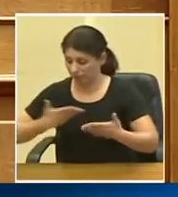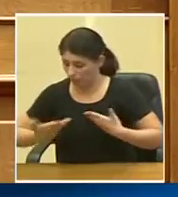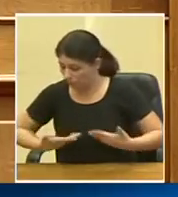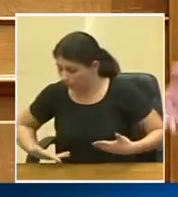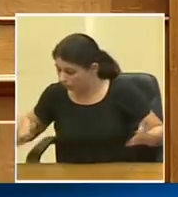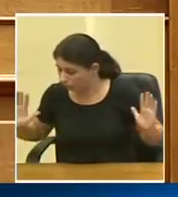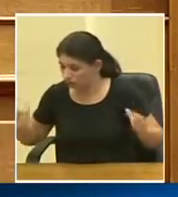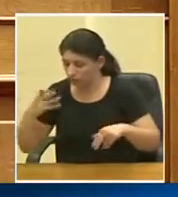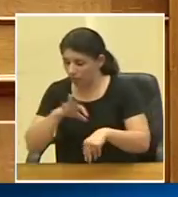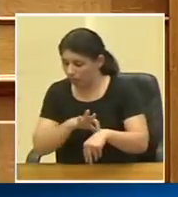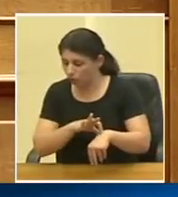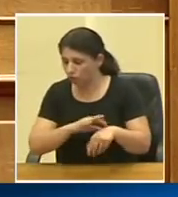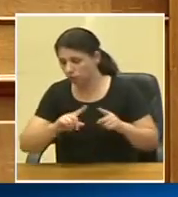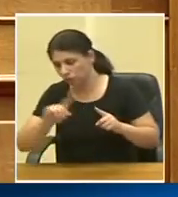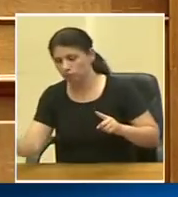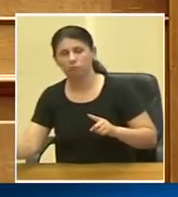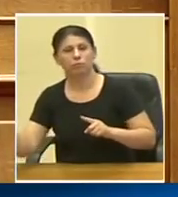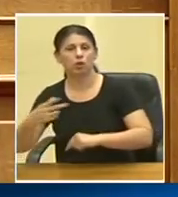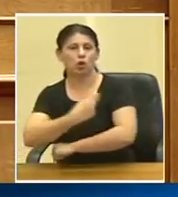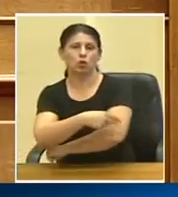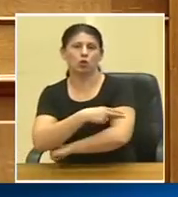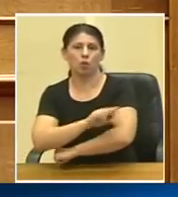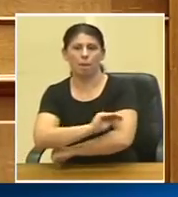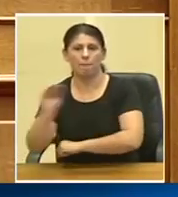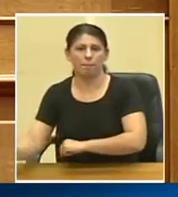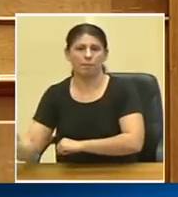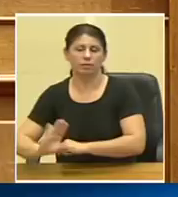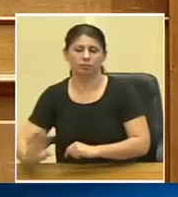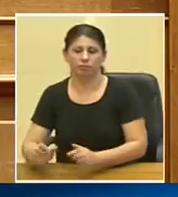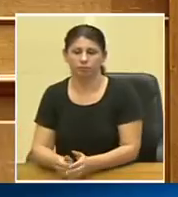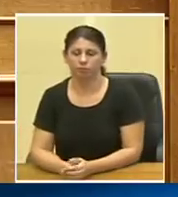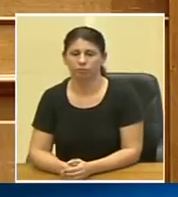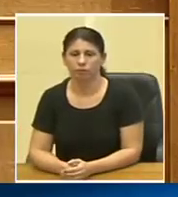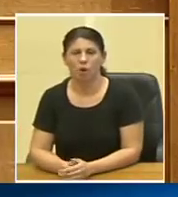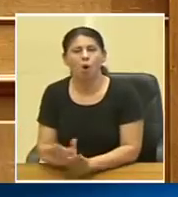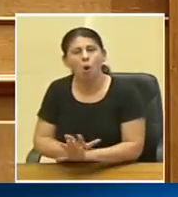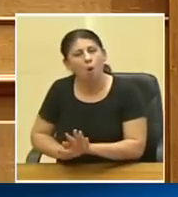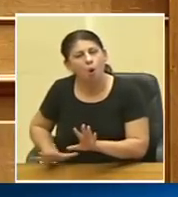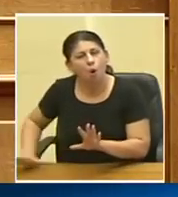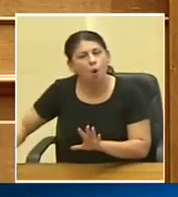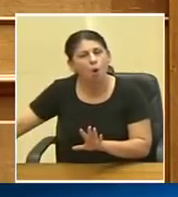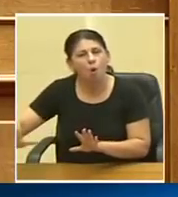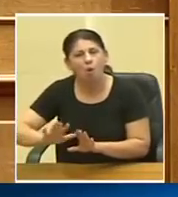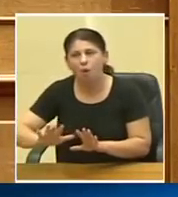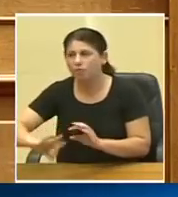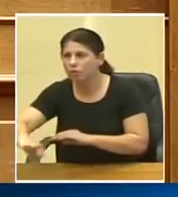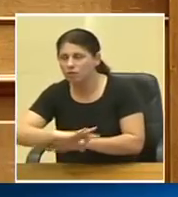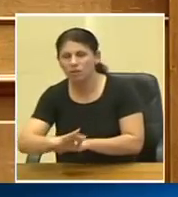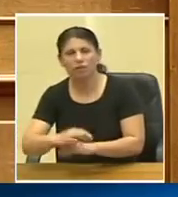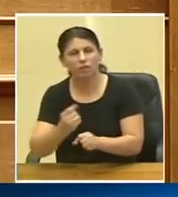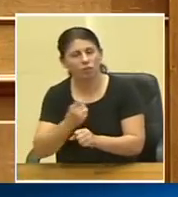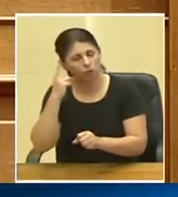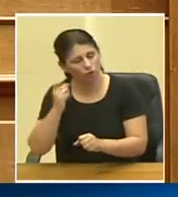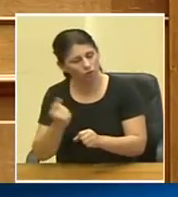ή της νόσησης προς τους υγειονομικούς σχηματισμούς. Όλο αυτό το έργο που έχει γίνει, το ξέρουν και οι εργαζόμενοι του